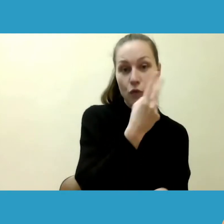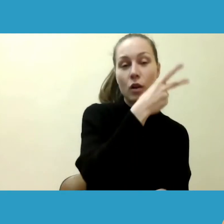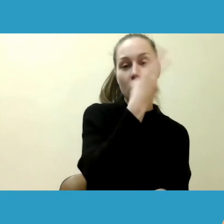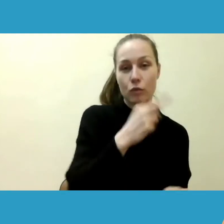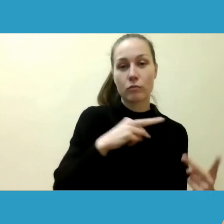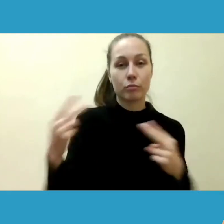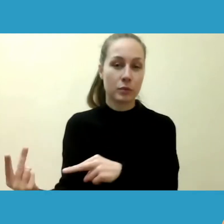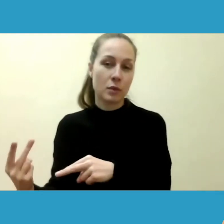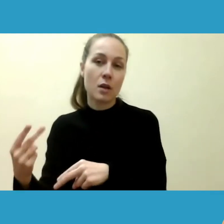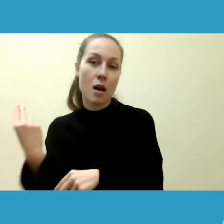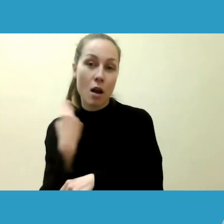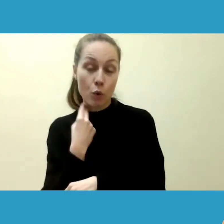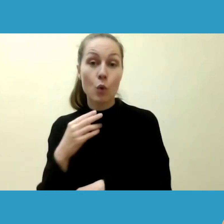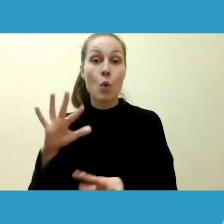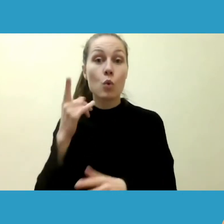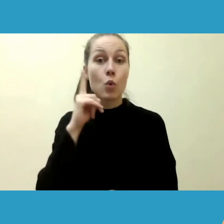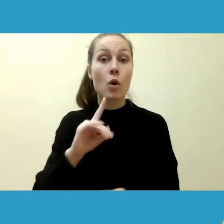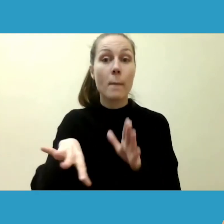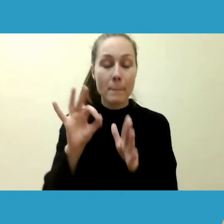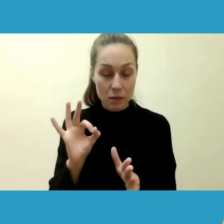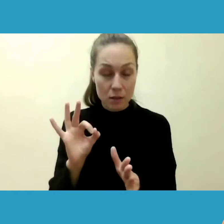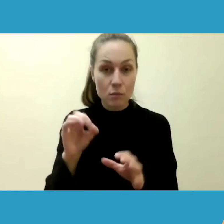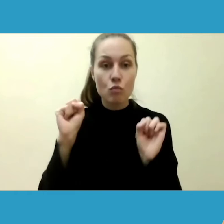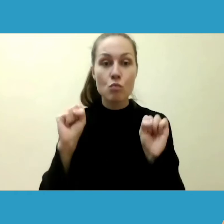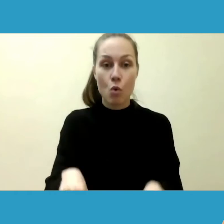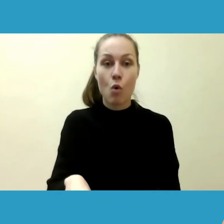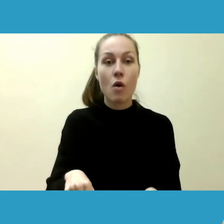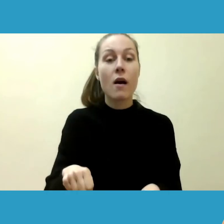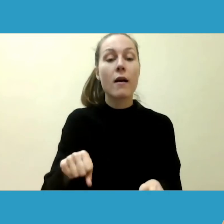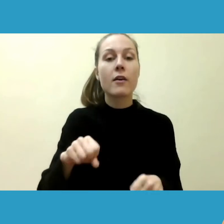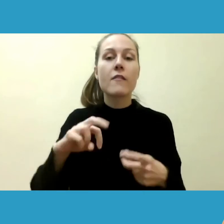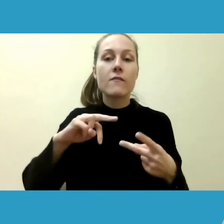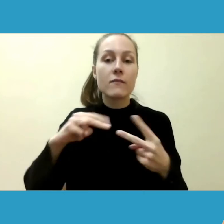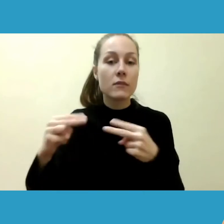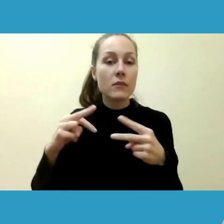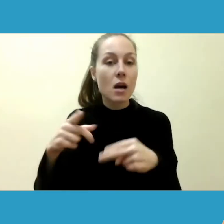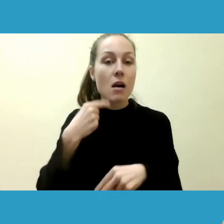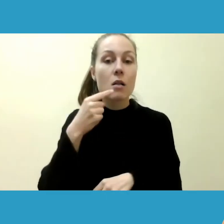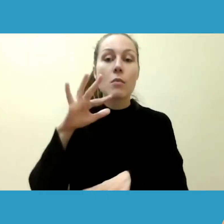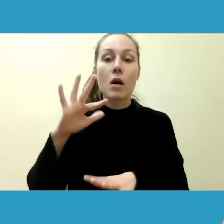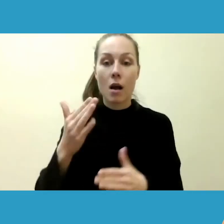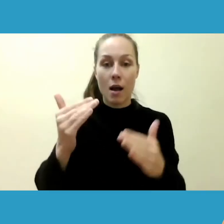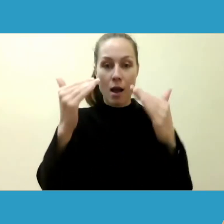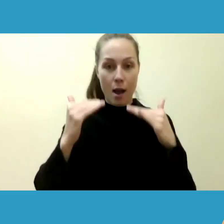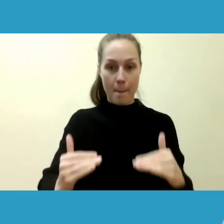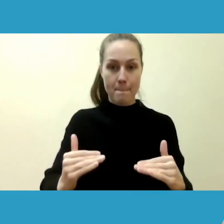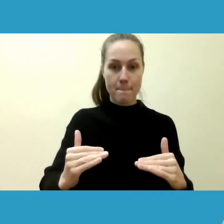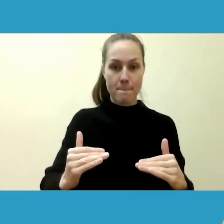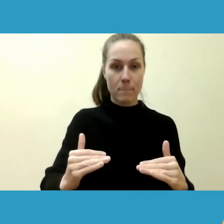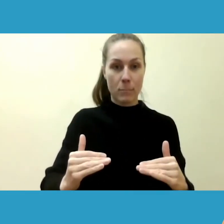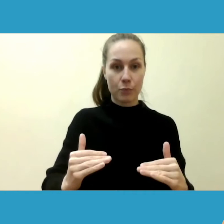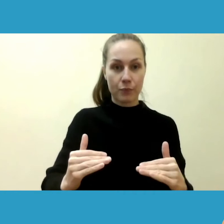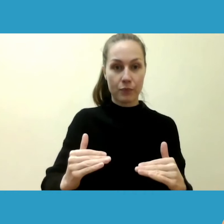norėtumėte pasrinkti, galėtumėte vertimo variantą transliacijos apačioje esančioje